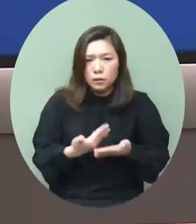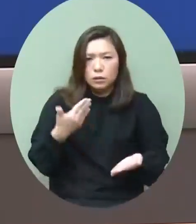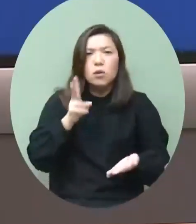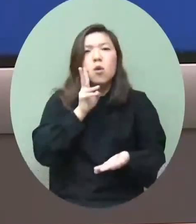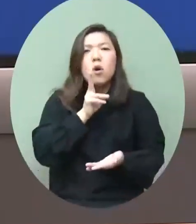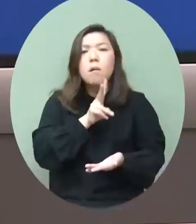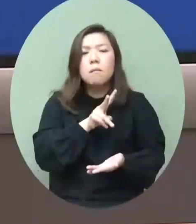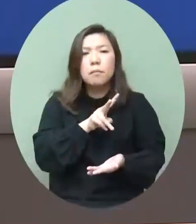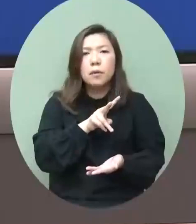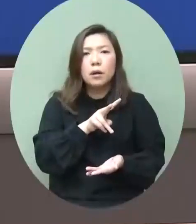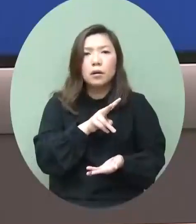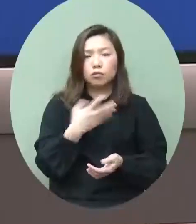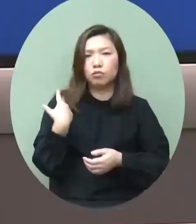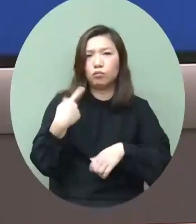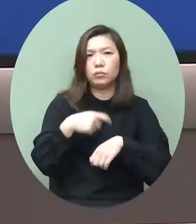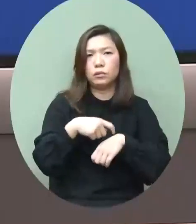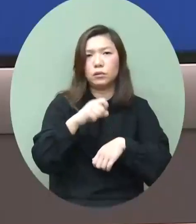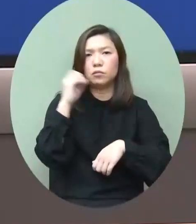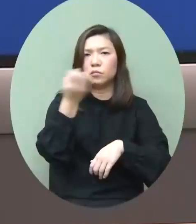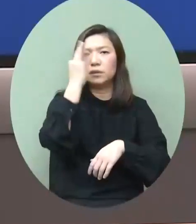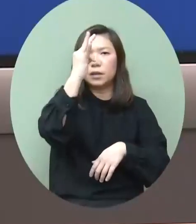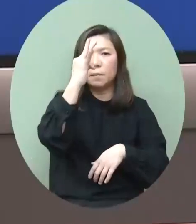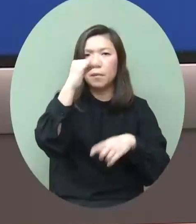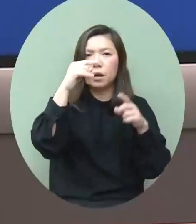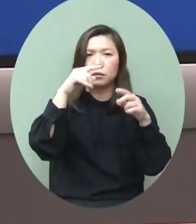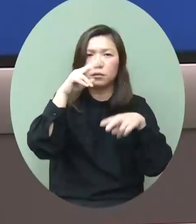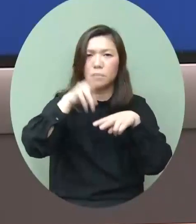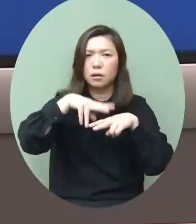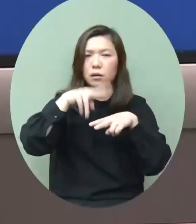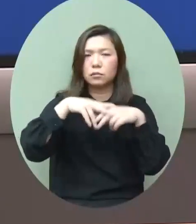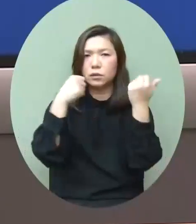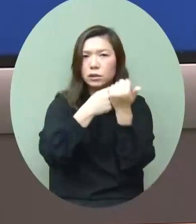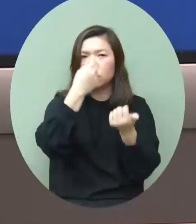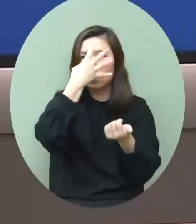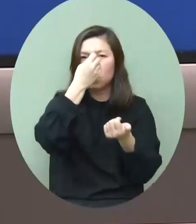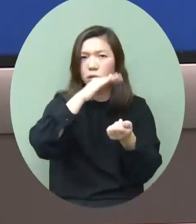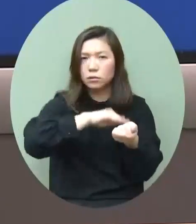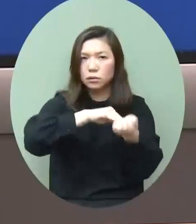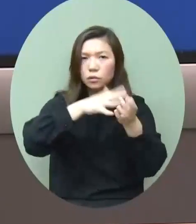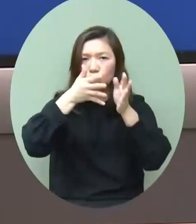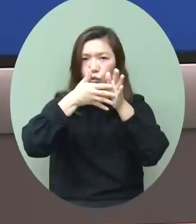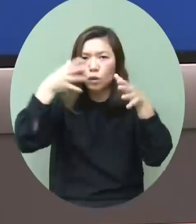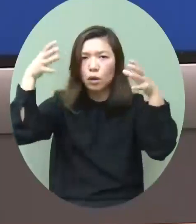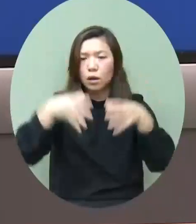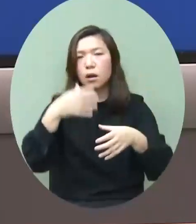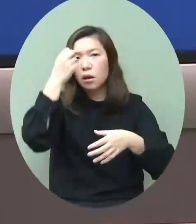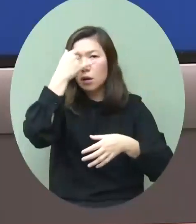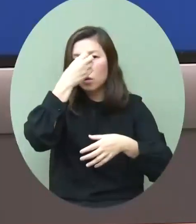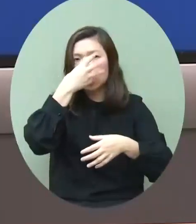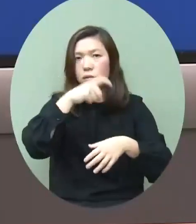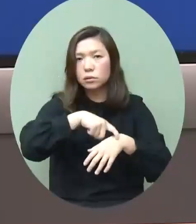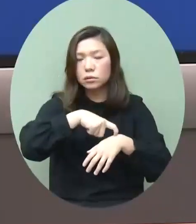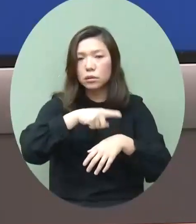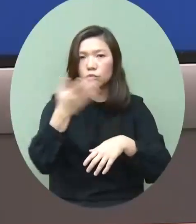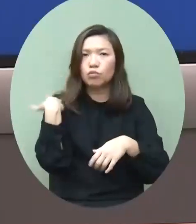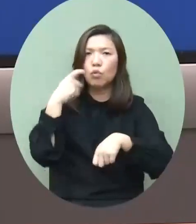禮拜前當有一支三百人的內地援港的醫療隊來香港的時候其實當